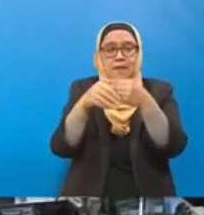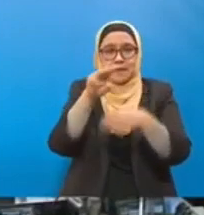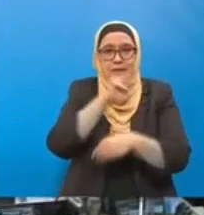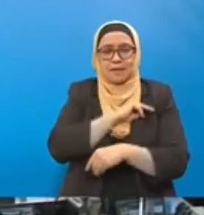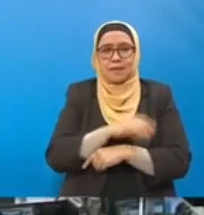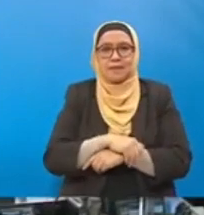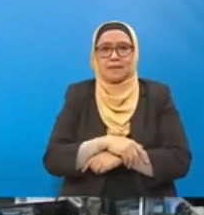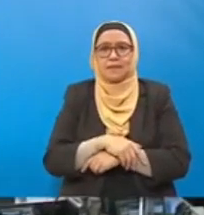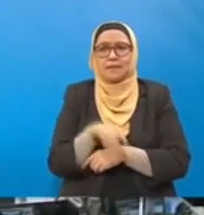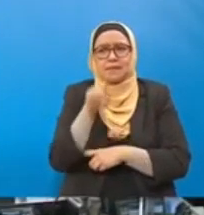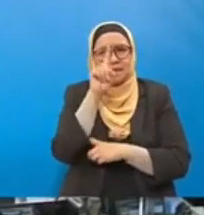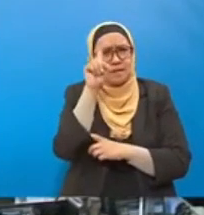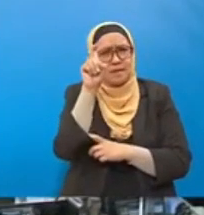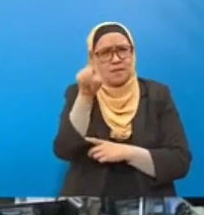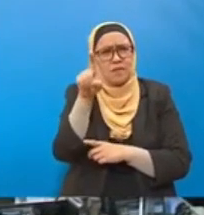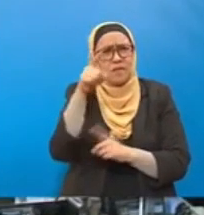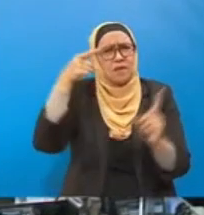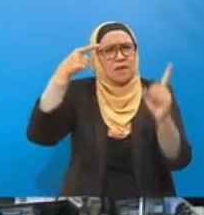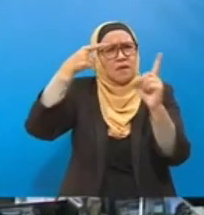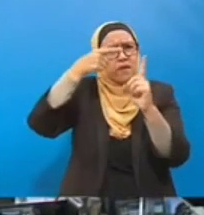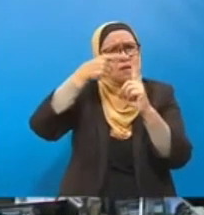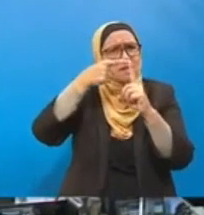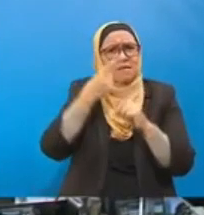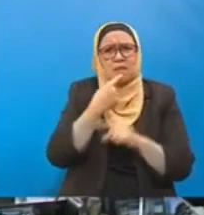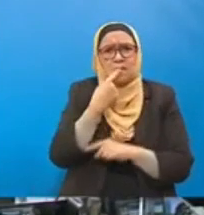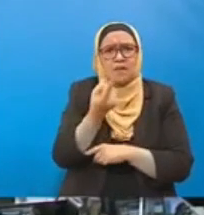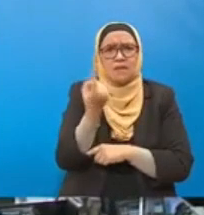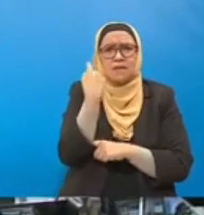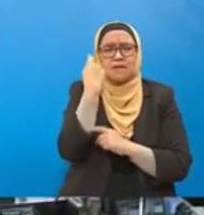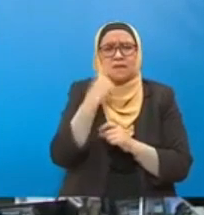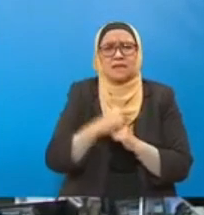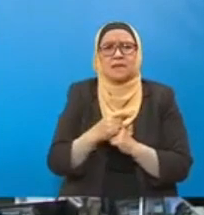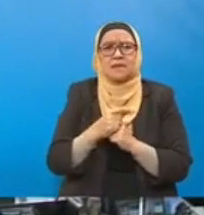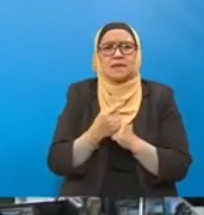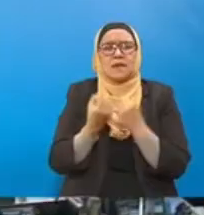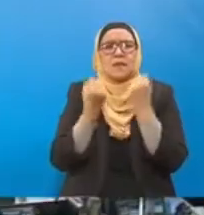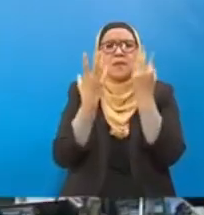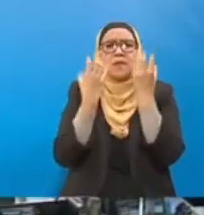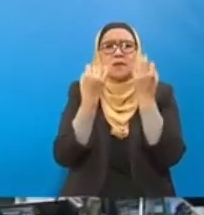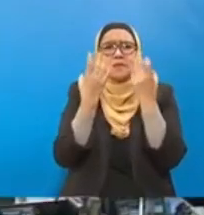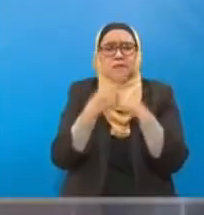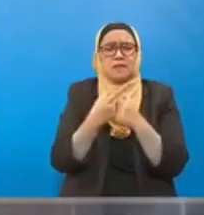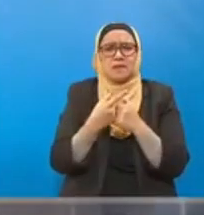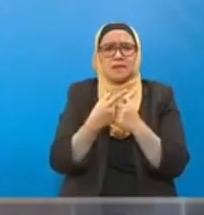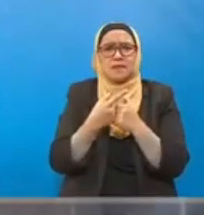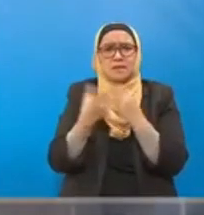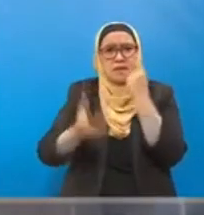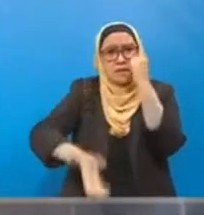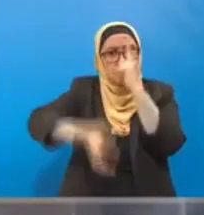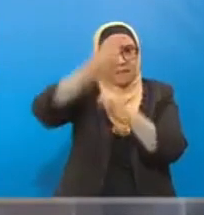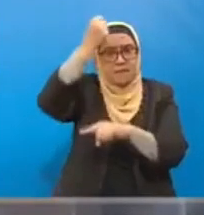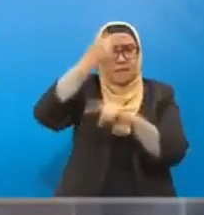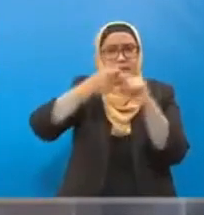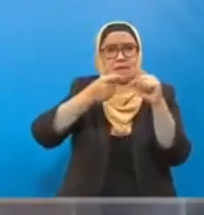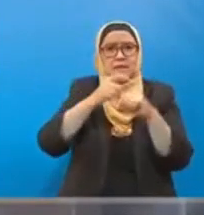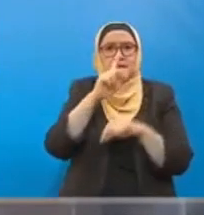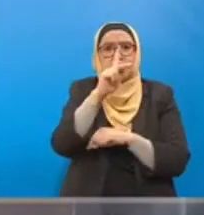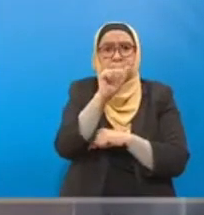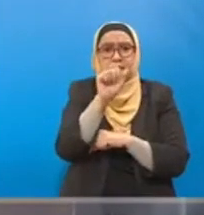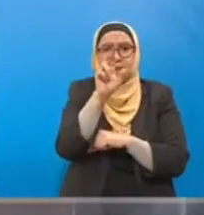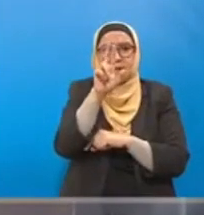tadi itu, berapakah penjanaan karbon, equivalent di negara kita